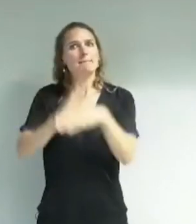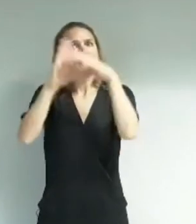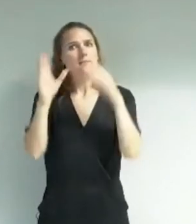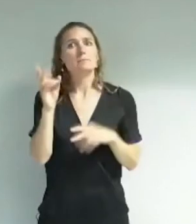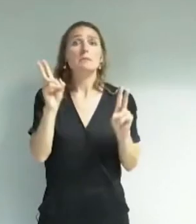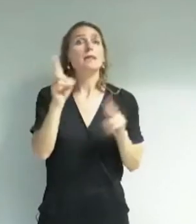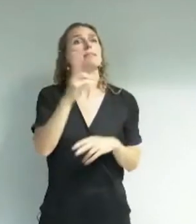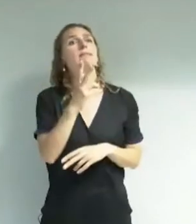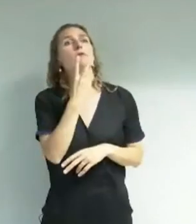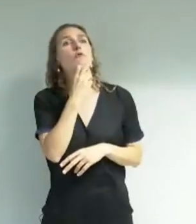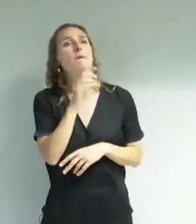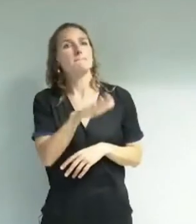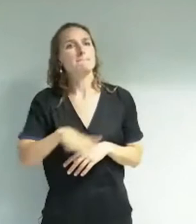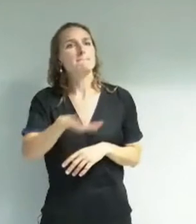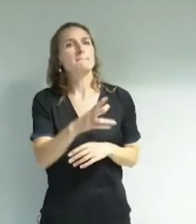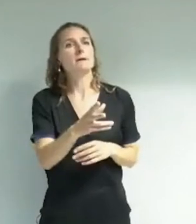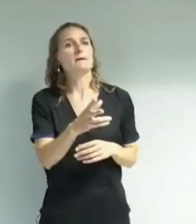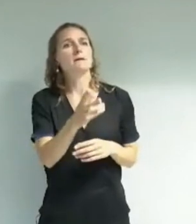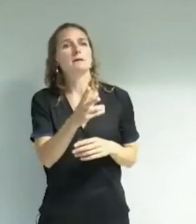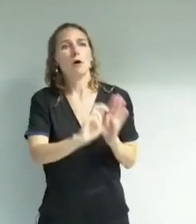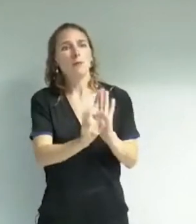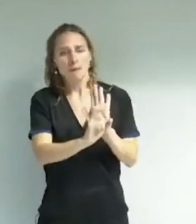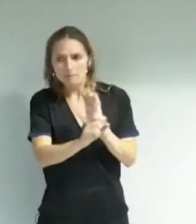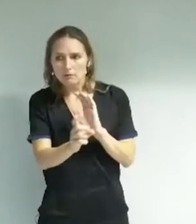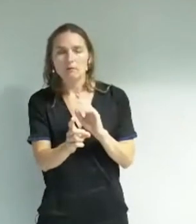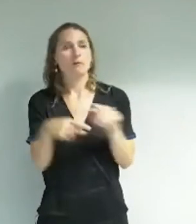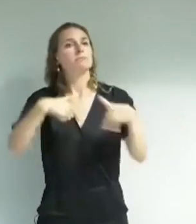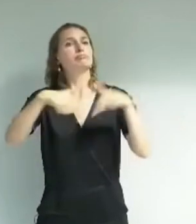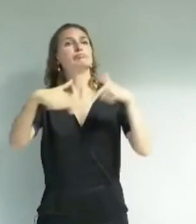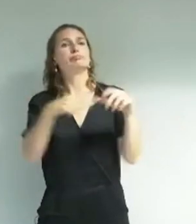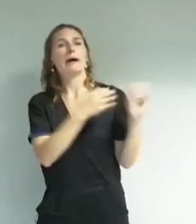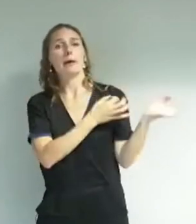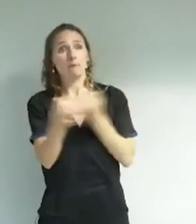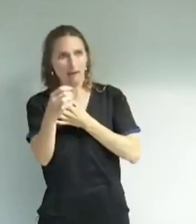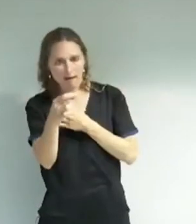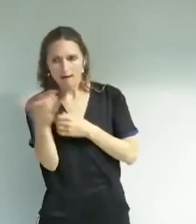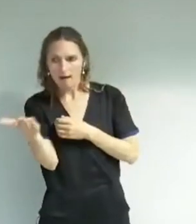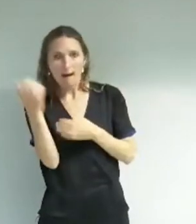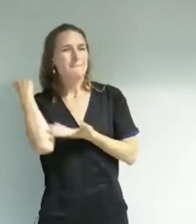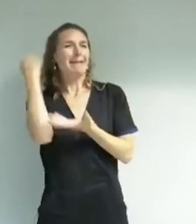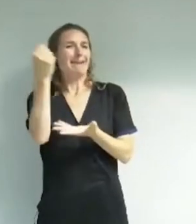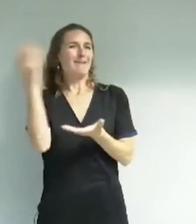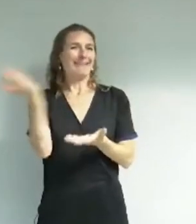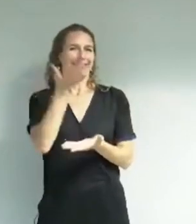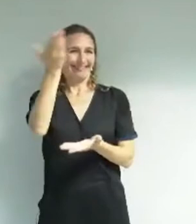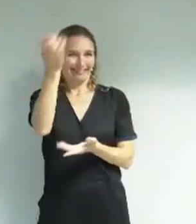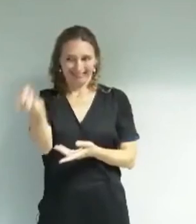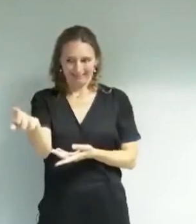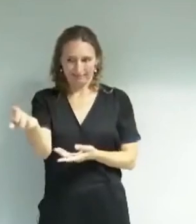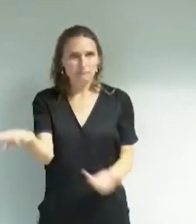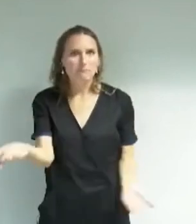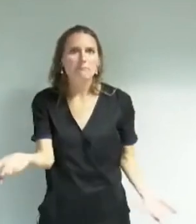devant le 106. voilà le patrimoine remarquable de Grenoble qui est en ce moment